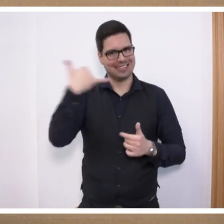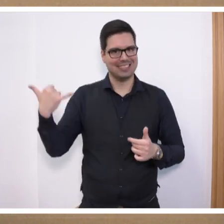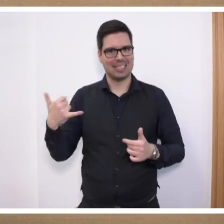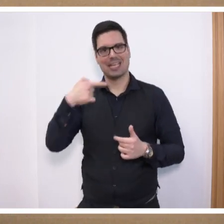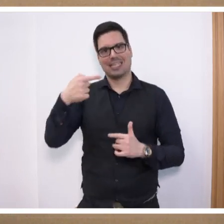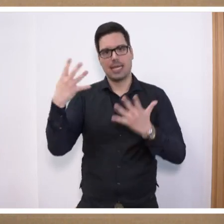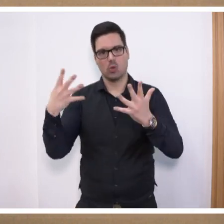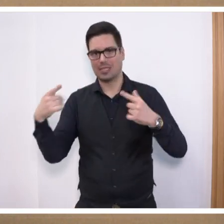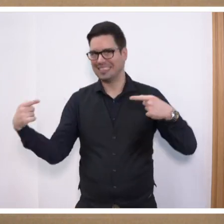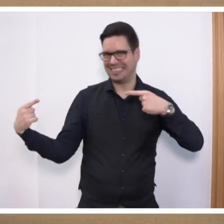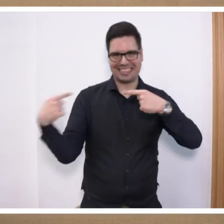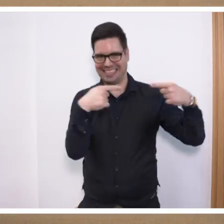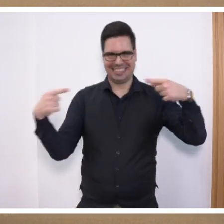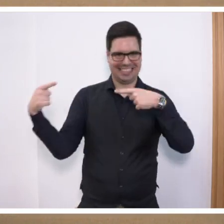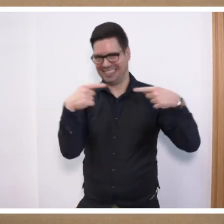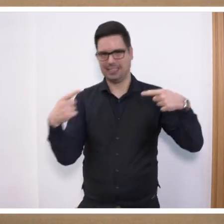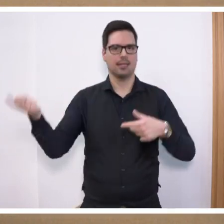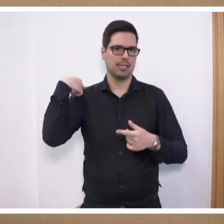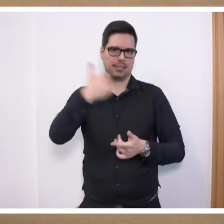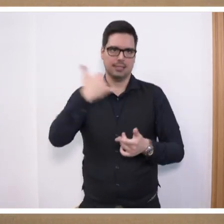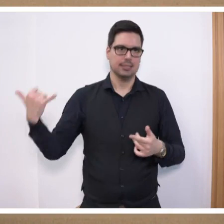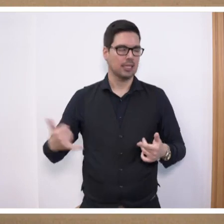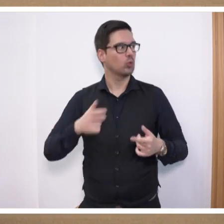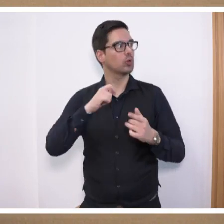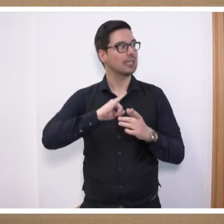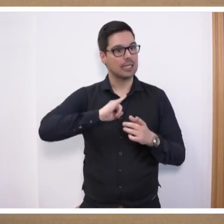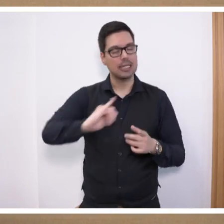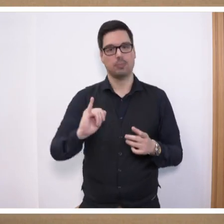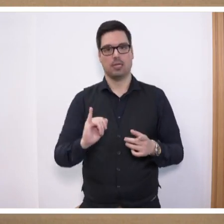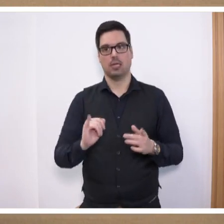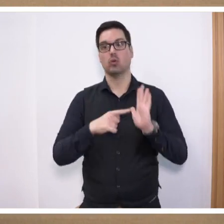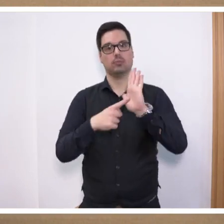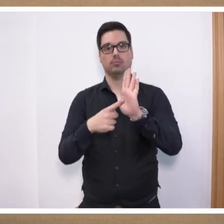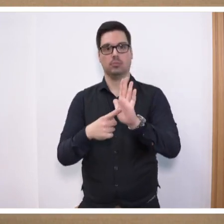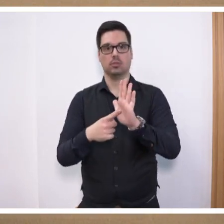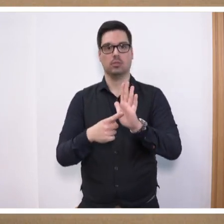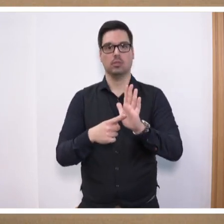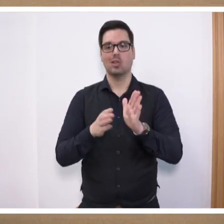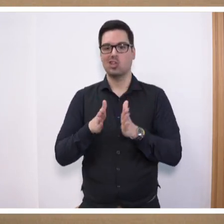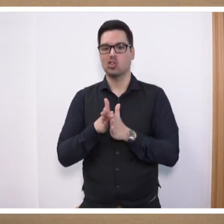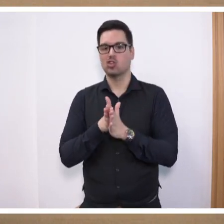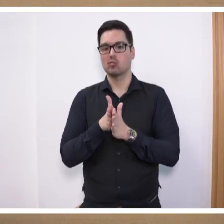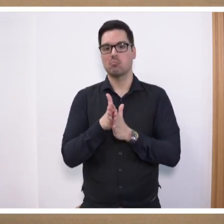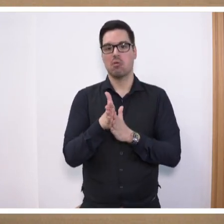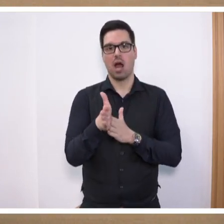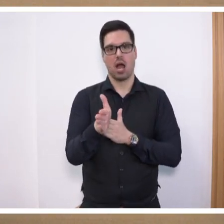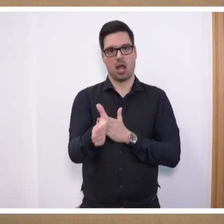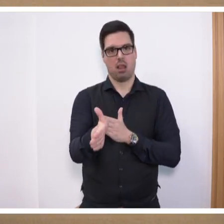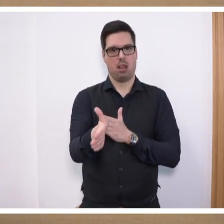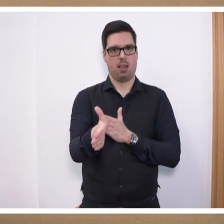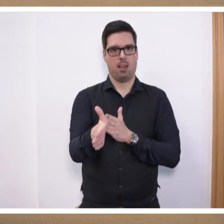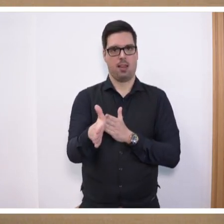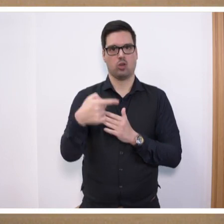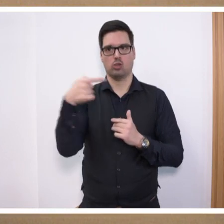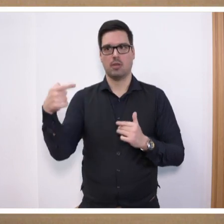G9-Debatte geführt. Wir sprechen noch immer, und das können wir auch belegen, von einem Schmalspurgymnasium, die wenigsten